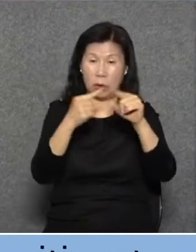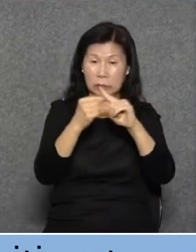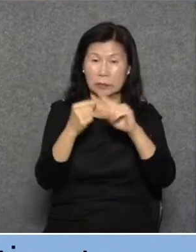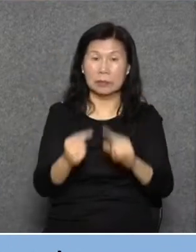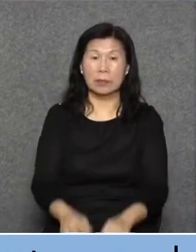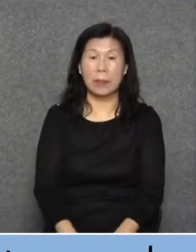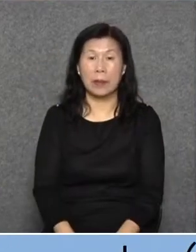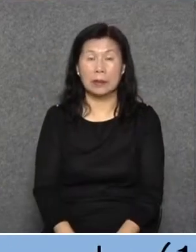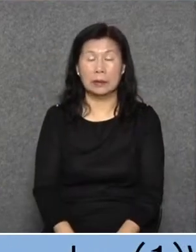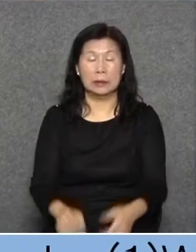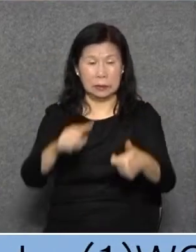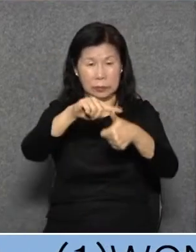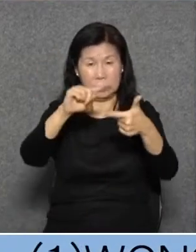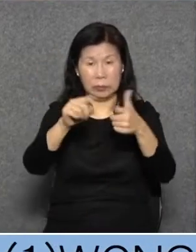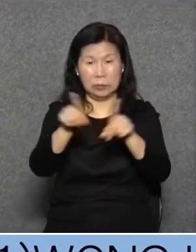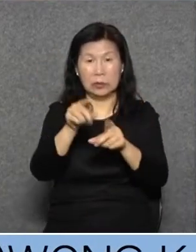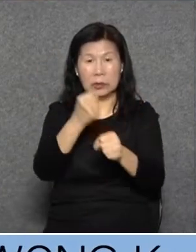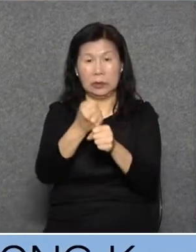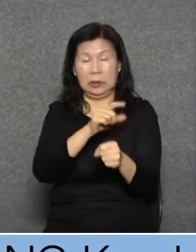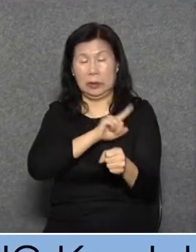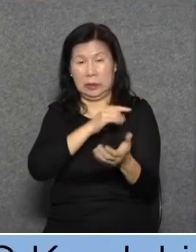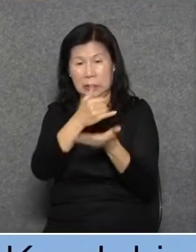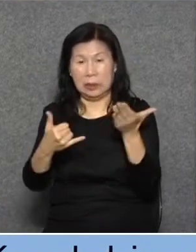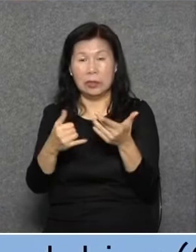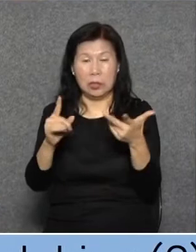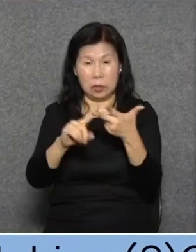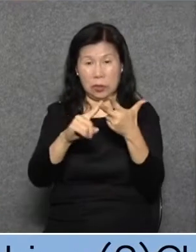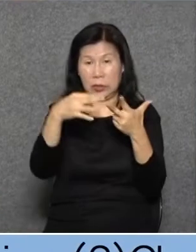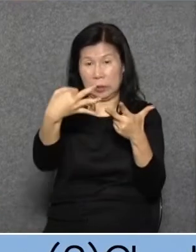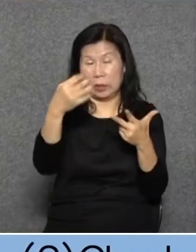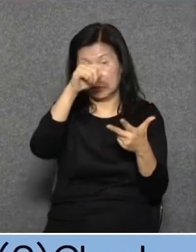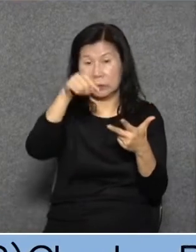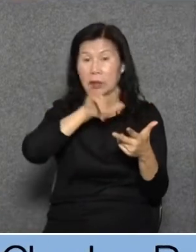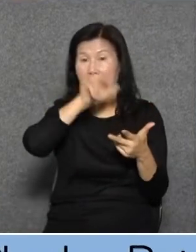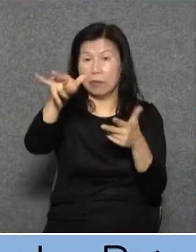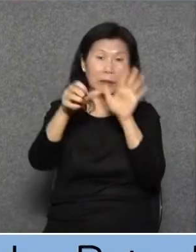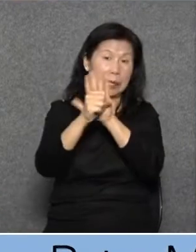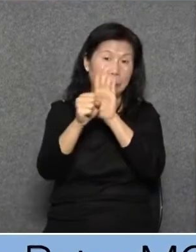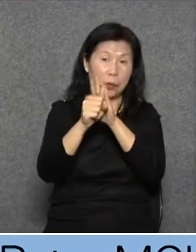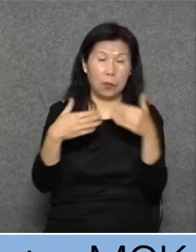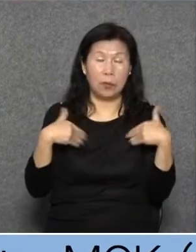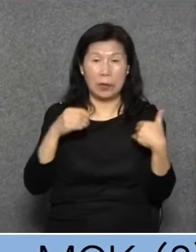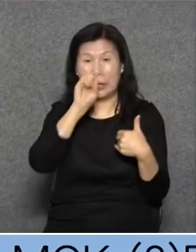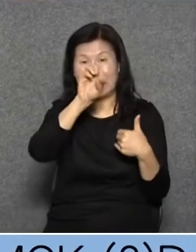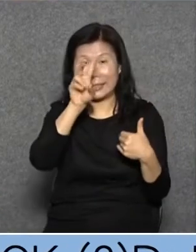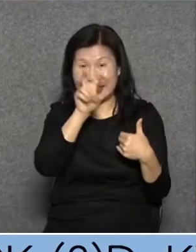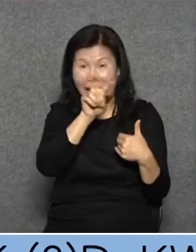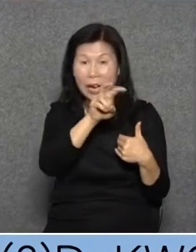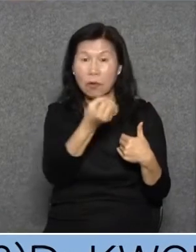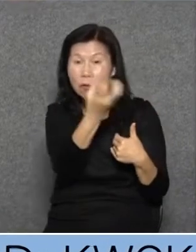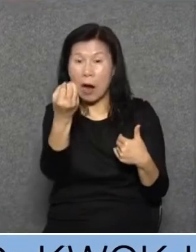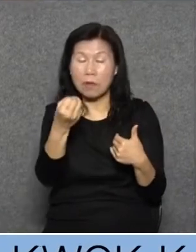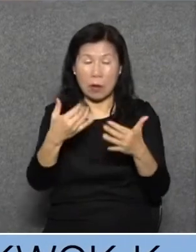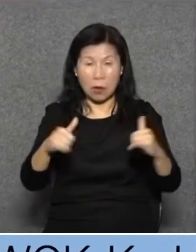做這兩樣東西,自己走我還想問你一個問題你經常去日本的看櫻花的不開會,